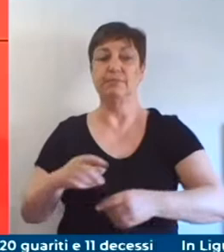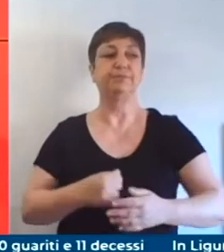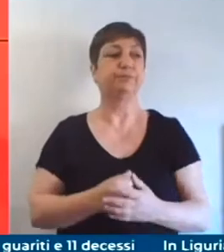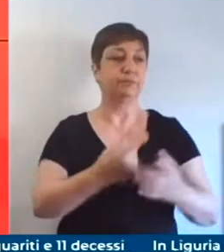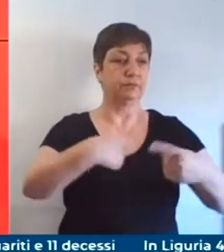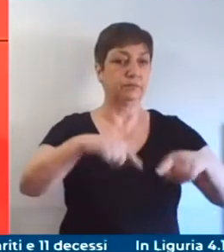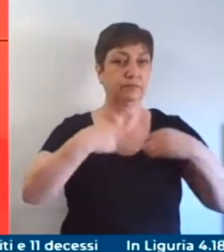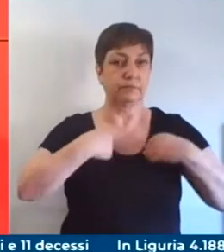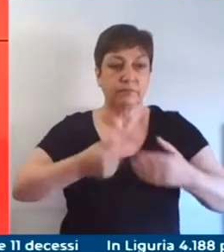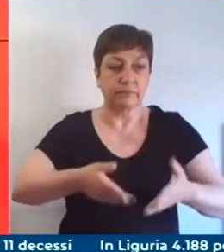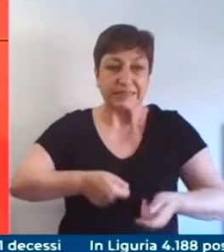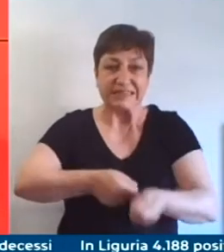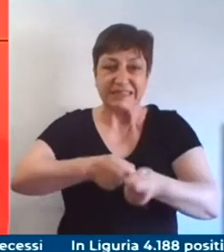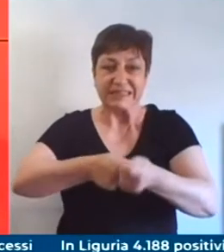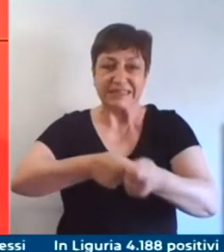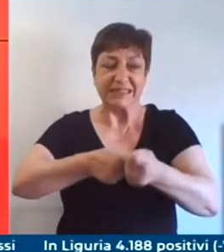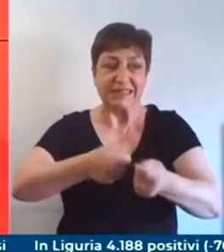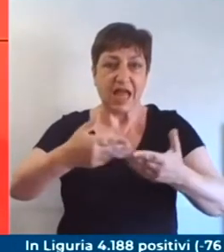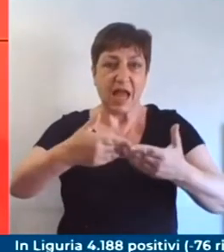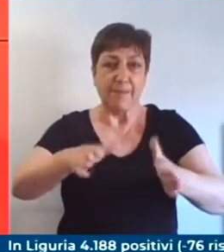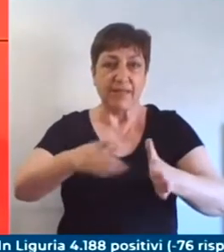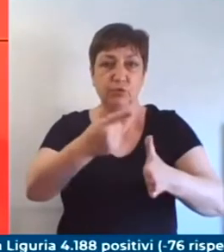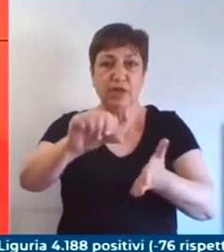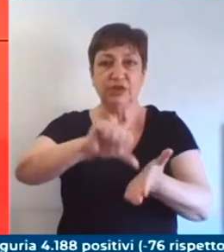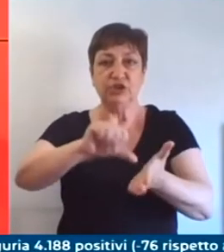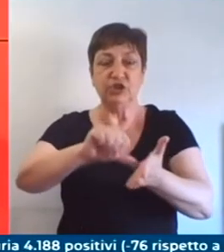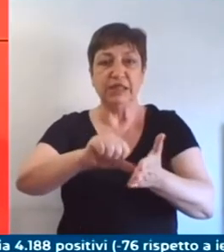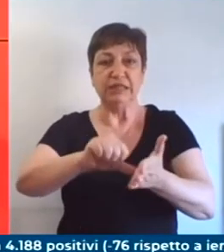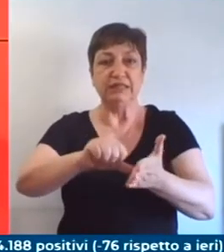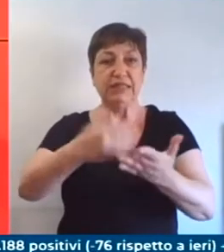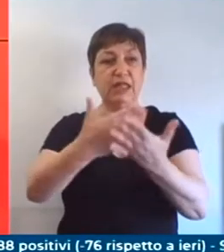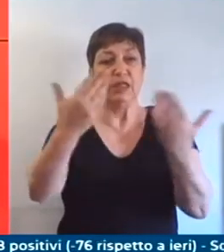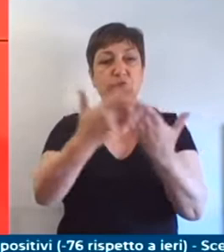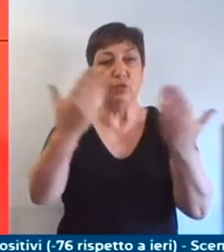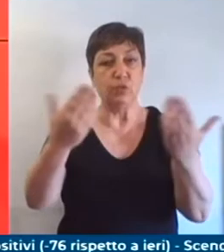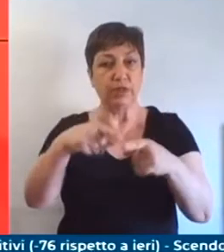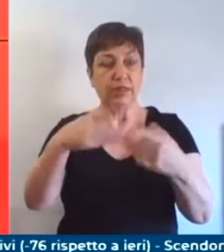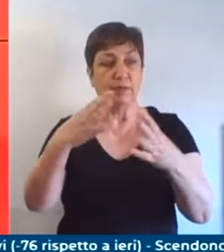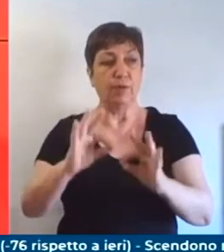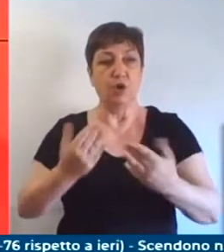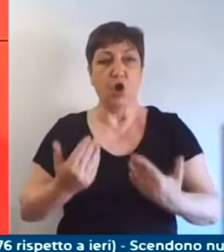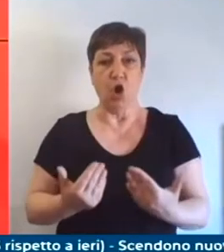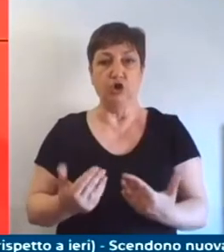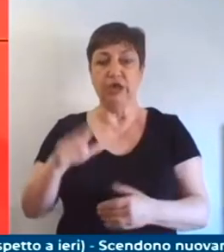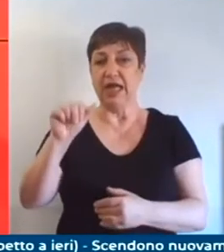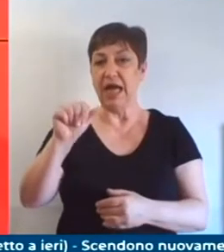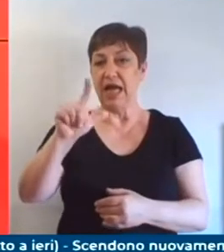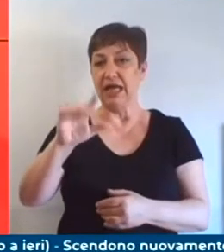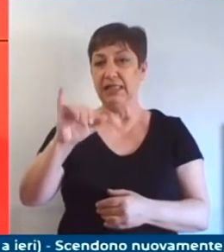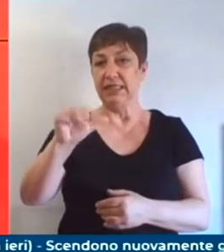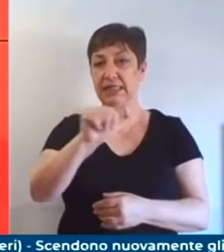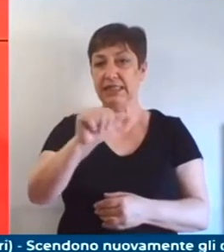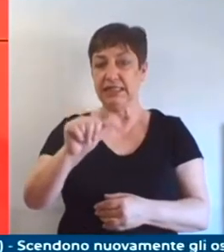esempio una delibera di oggi di Alisa come vi dicevo già ieri sera ha provveduto a dare un senso di